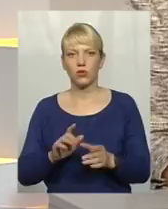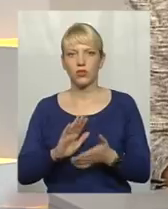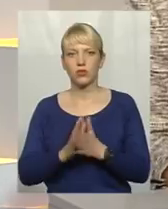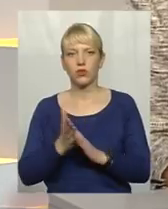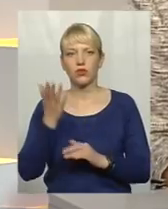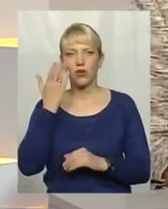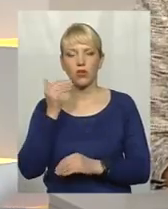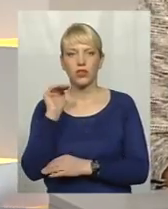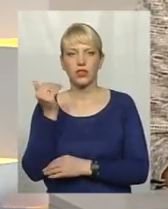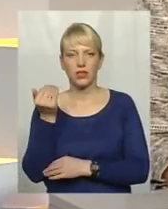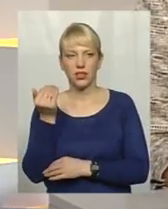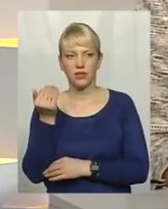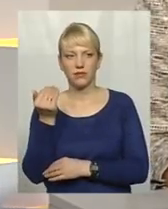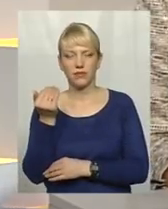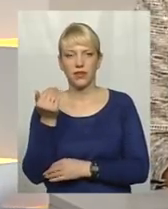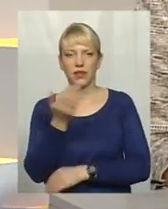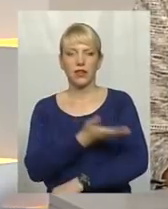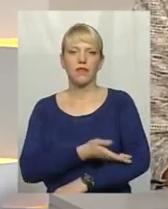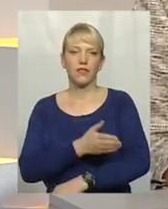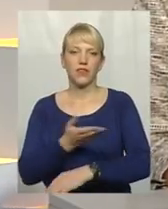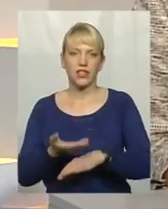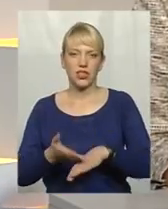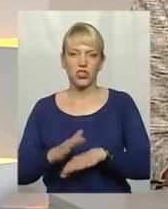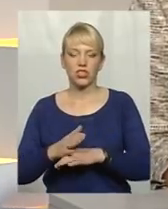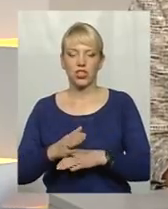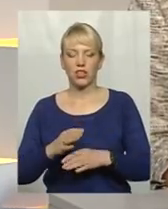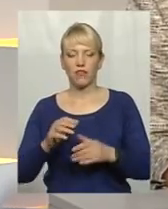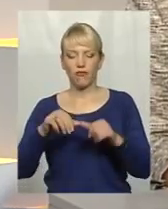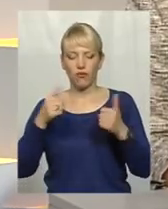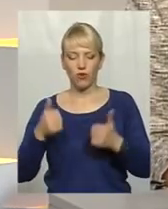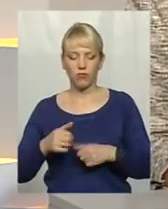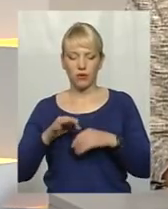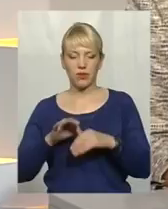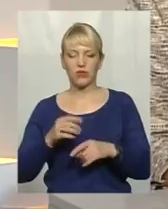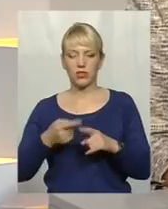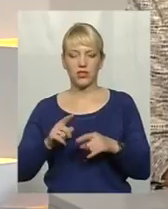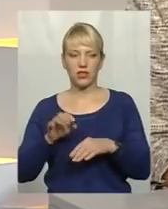дитина в тяжкій формі переносить та захворювання.